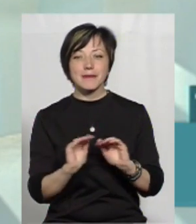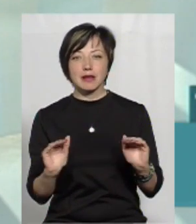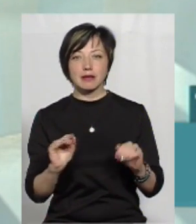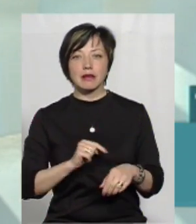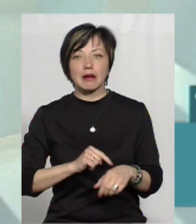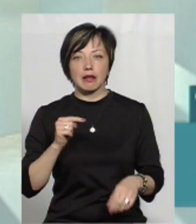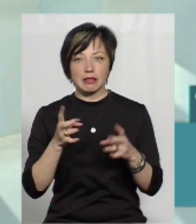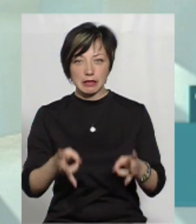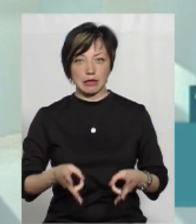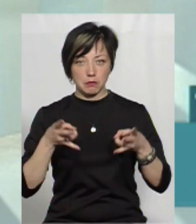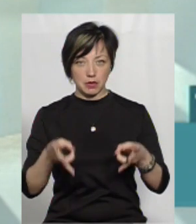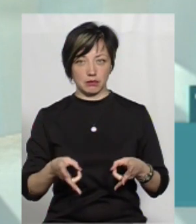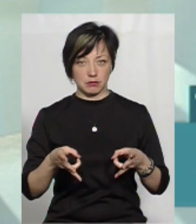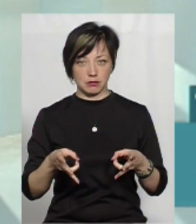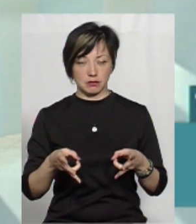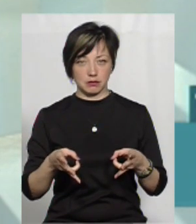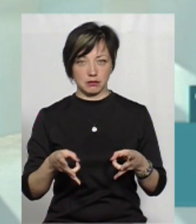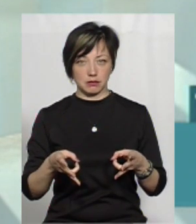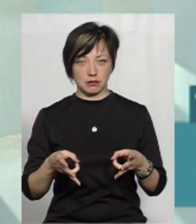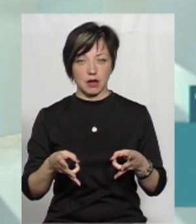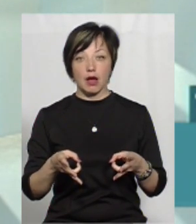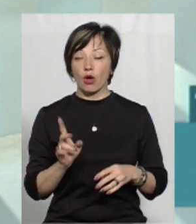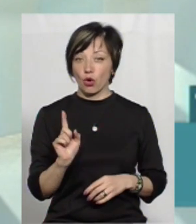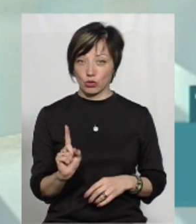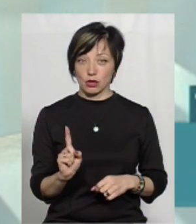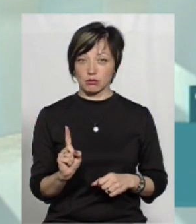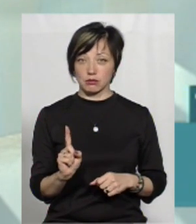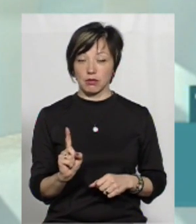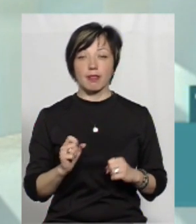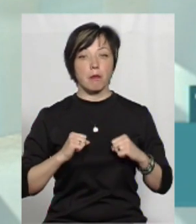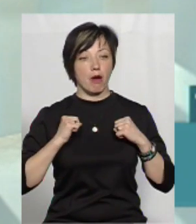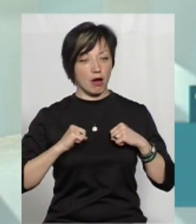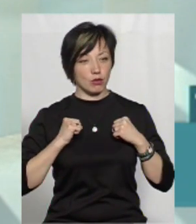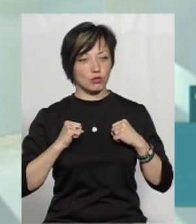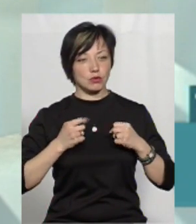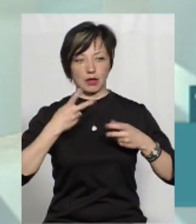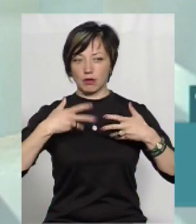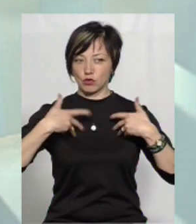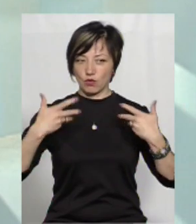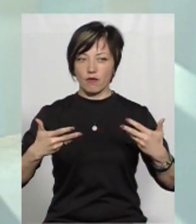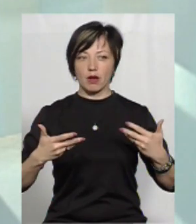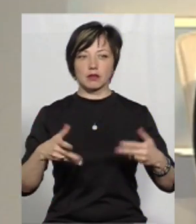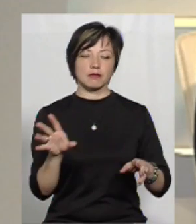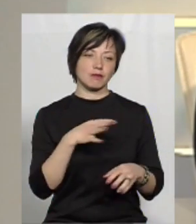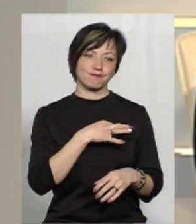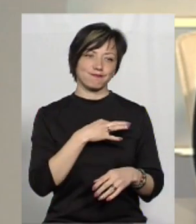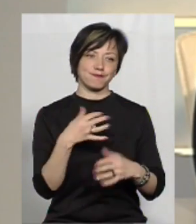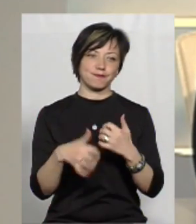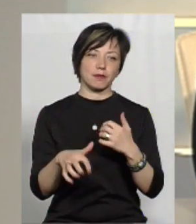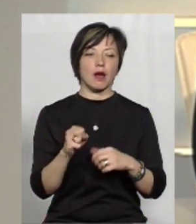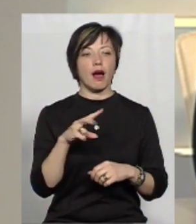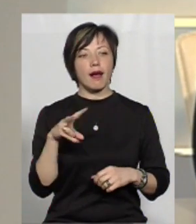ранними, вони хоча намагаються демонструвати, що їм все одно,